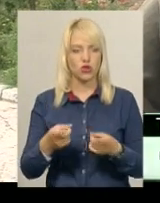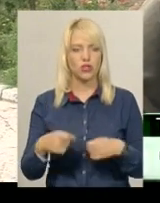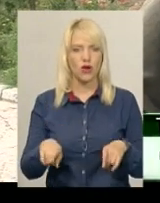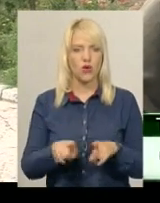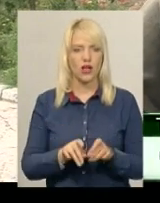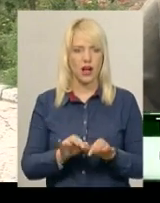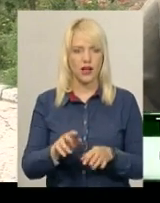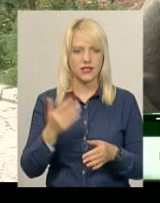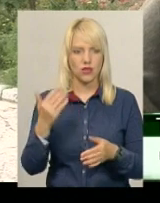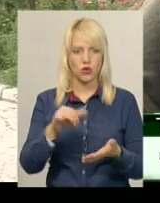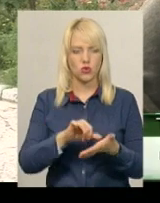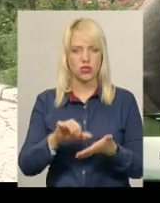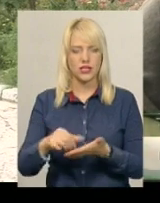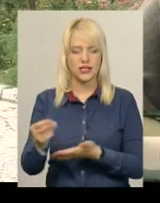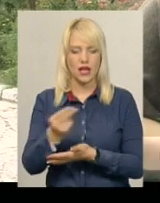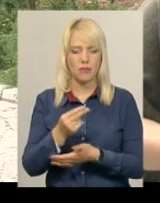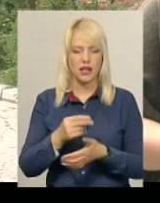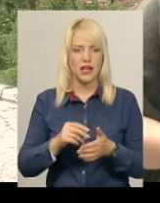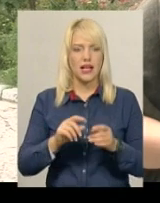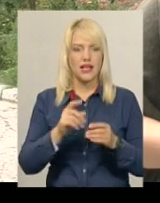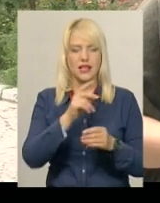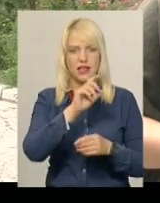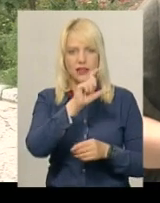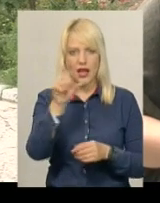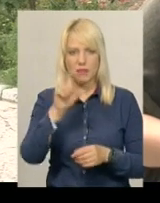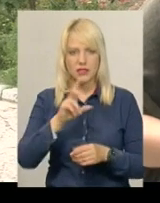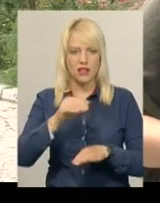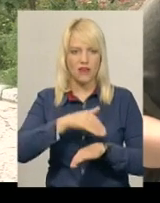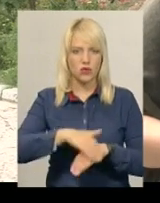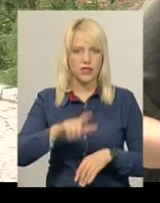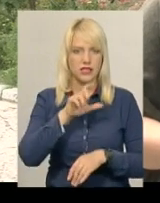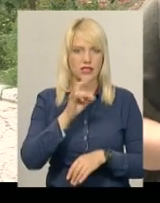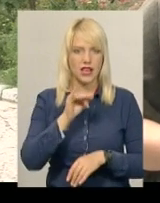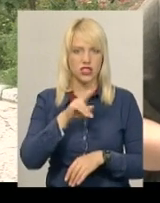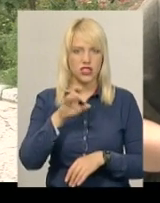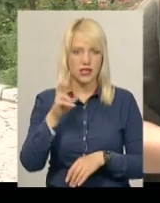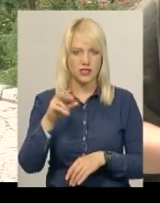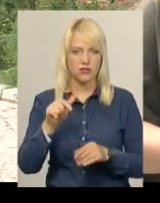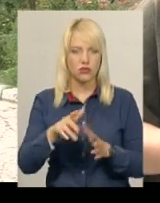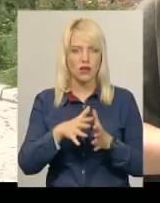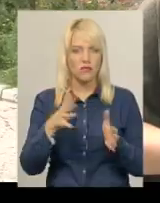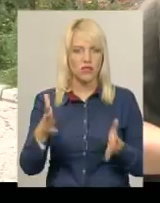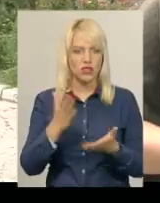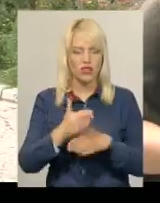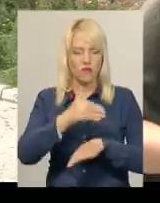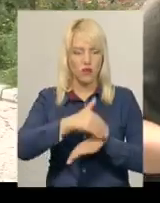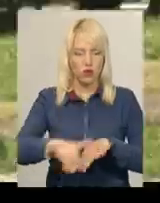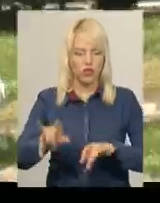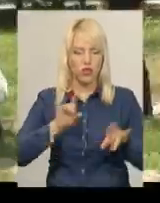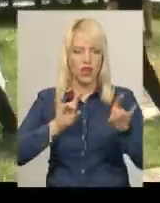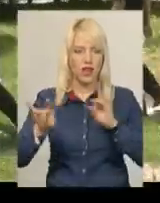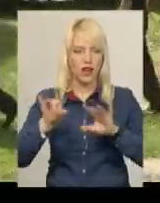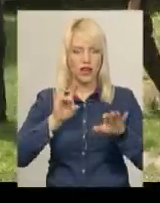сьогодні замальовували написи на вулиці Заричанській. Саме тут правоохоронці фіксують найбільше вуличної реклами наркотиків.